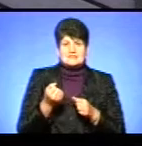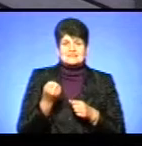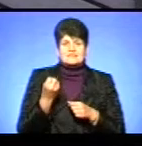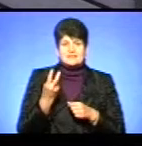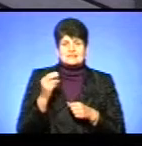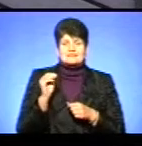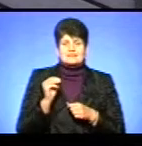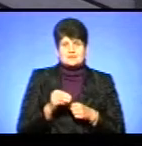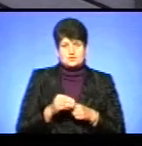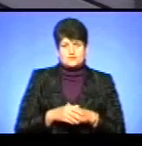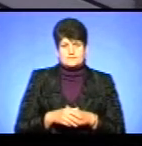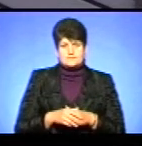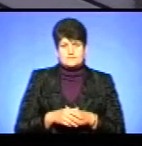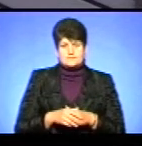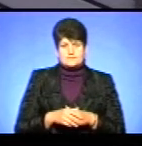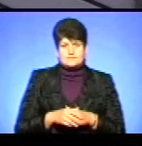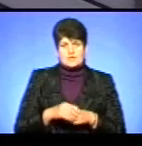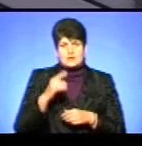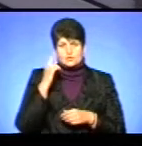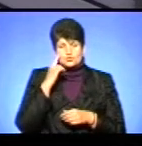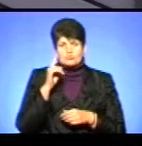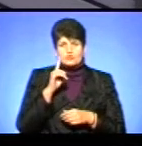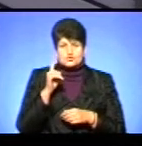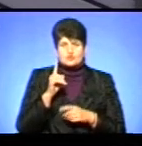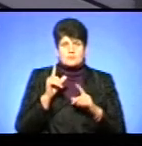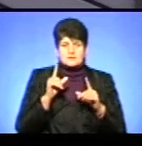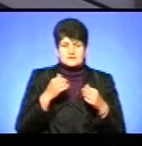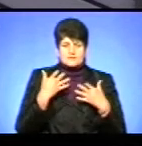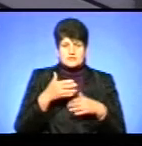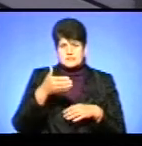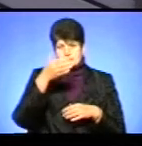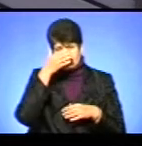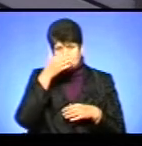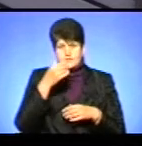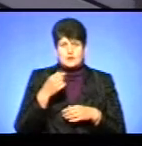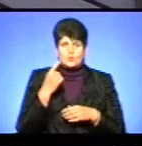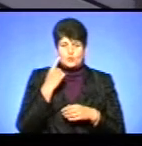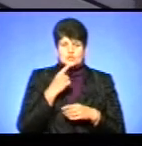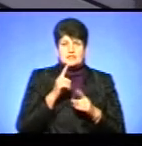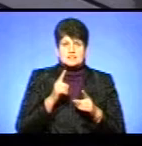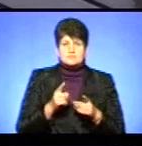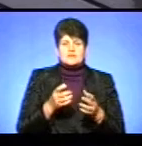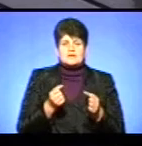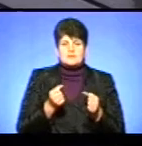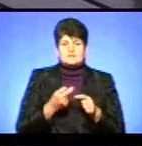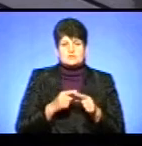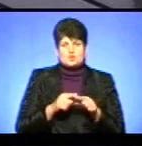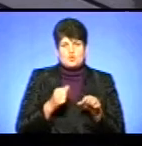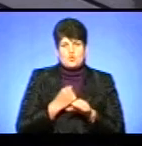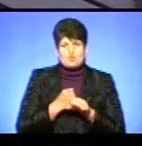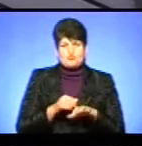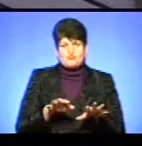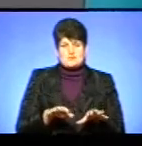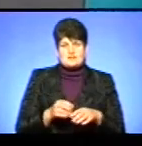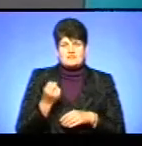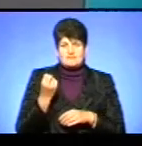12 тисяч. Думаю, що перевізник вже закриває на це все очі, лише би він тримався цього робочого місця. Ну,